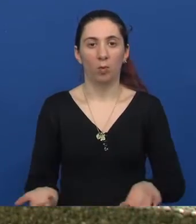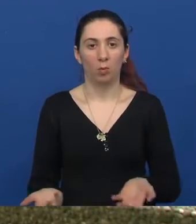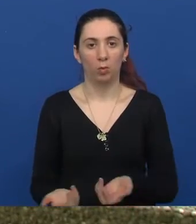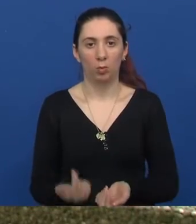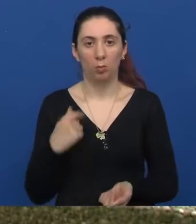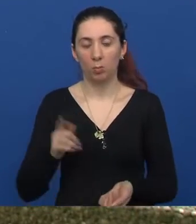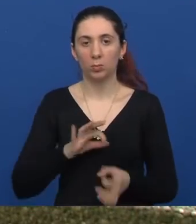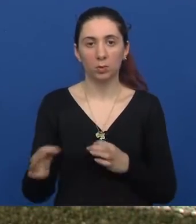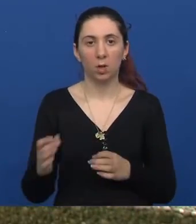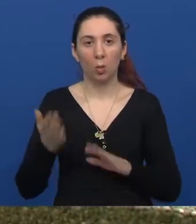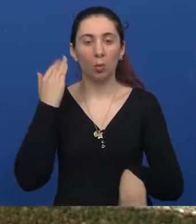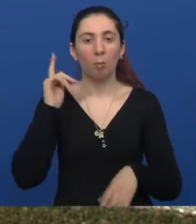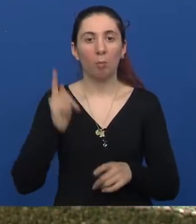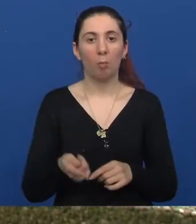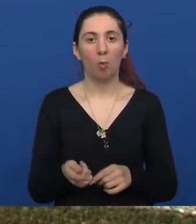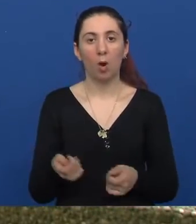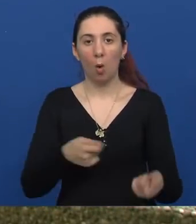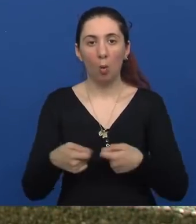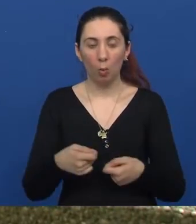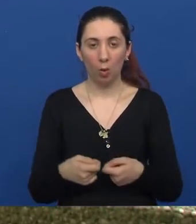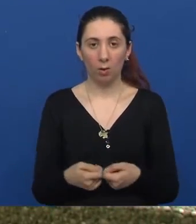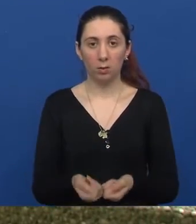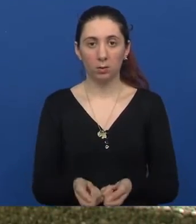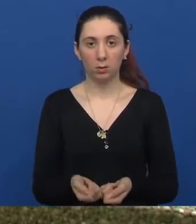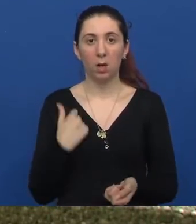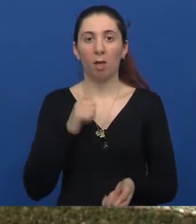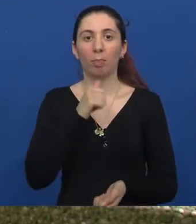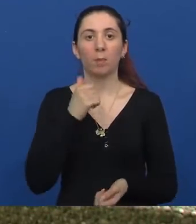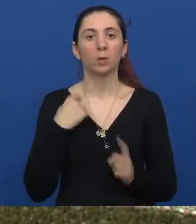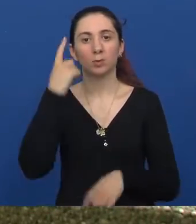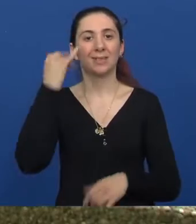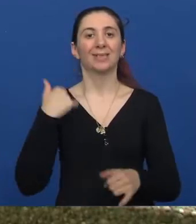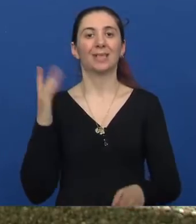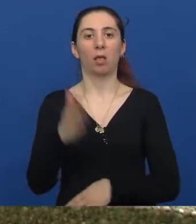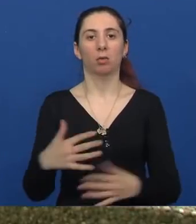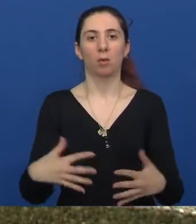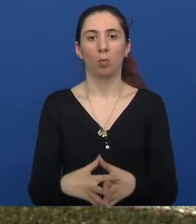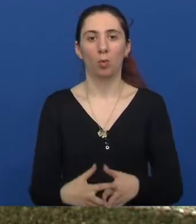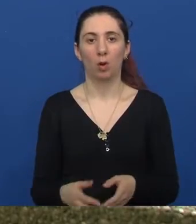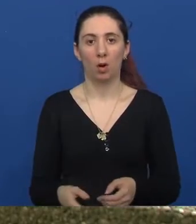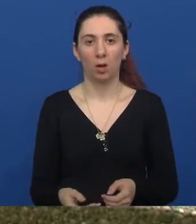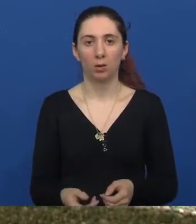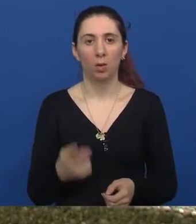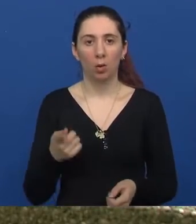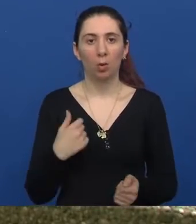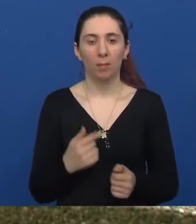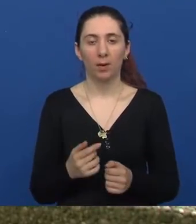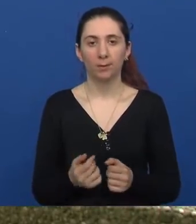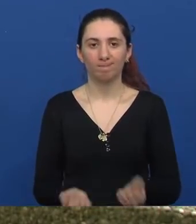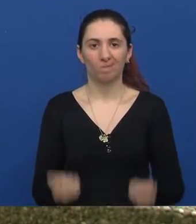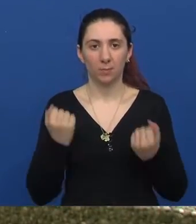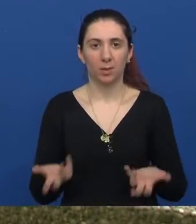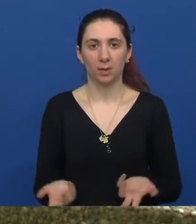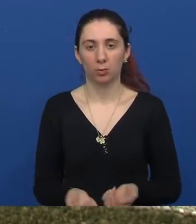Izgubiš volju, jer ti moraš unapred organizirati. Znači, ja ne mogu sad se sjetiti a ja idem u grad. I to mi je baš teško